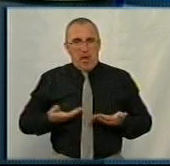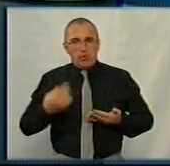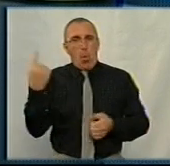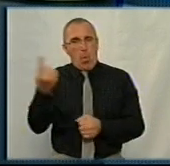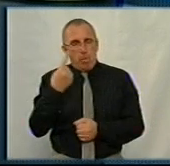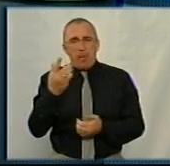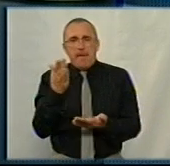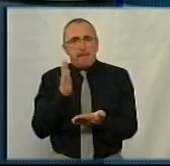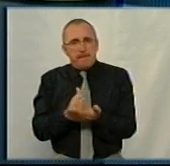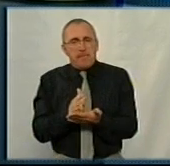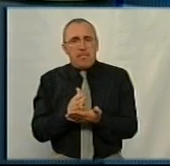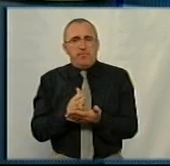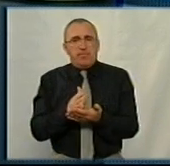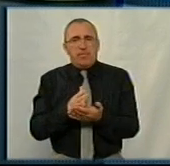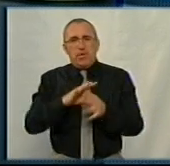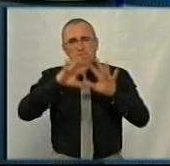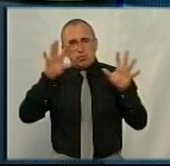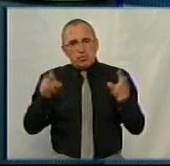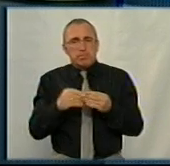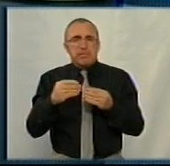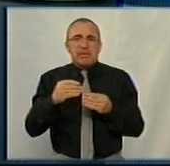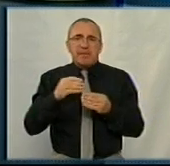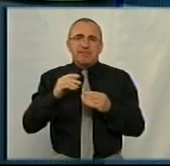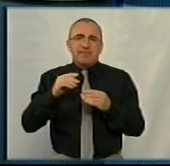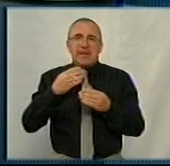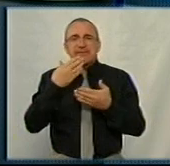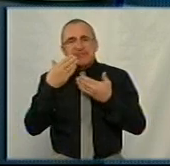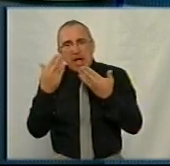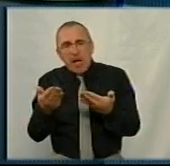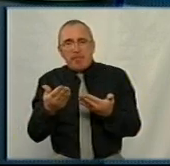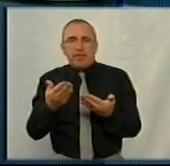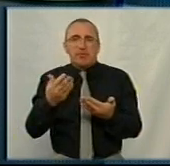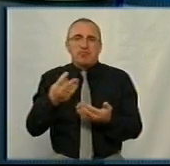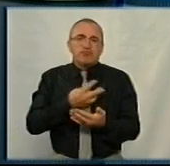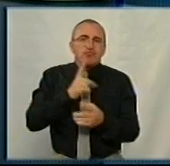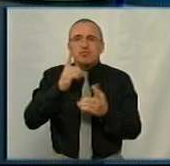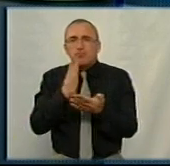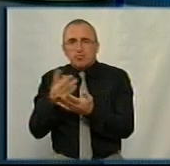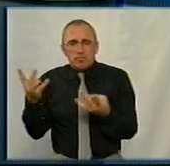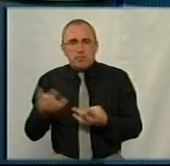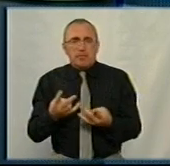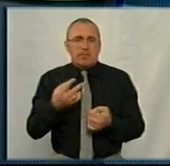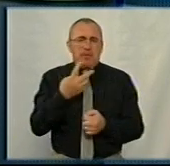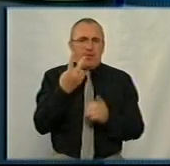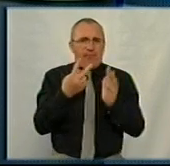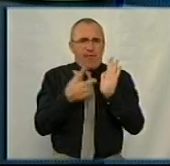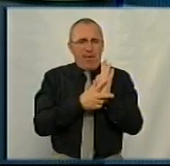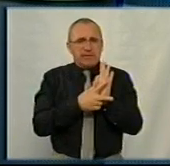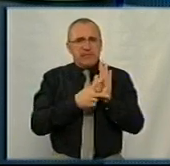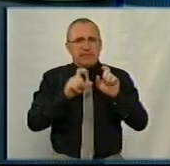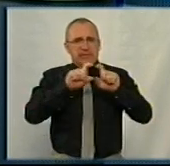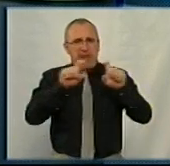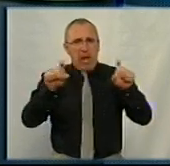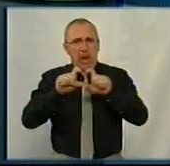мають суспільний запит і попит на цей вид медичної послуги. 31 мінус 3 – 28 закладів.